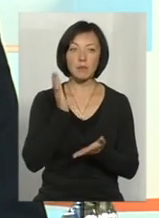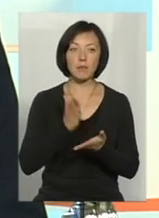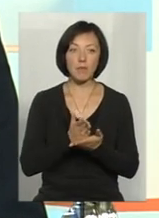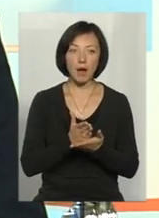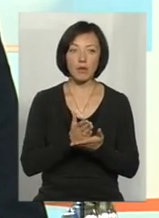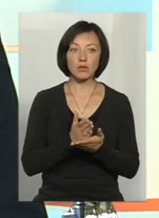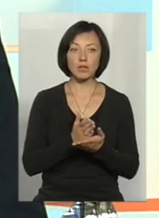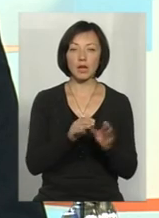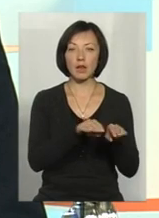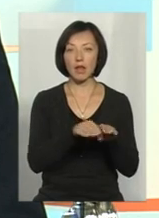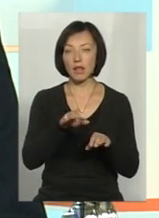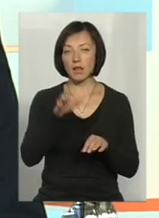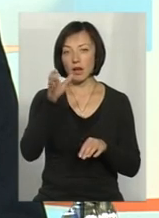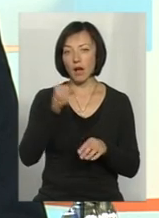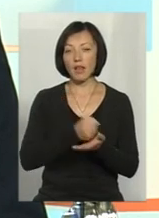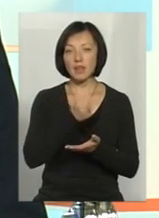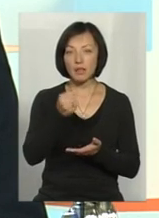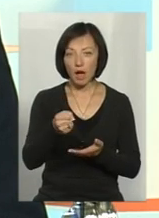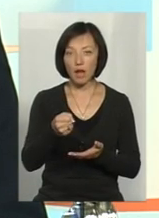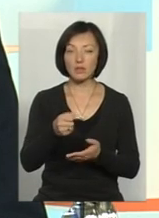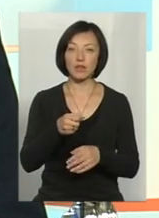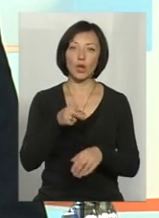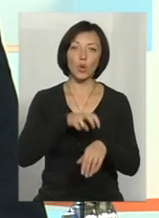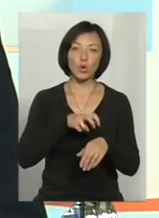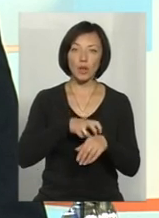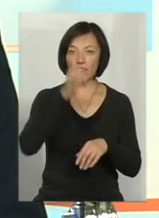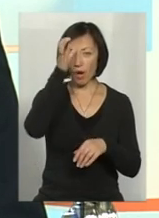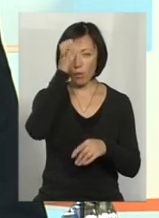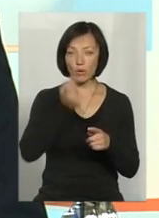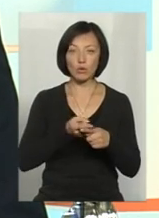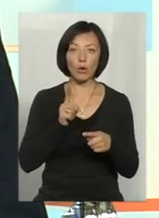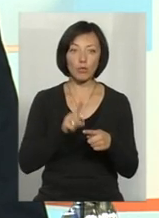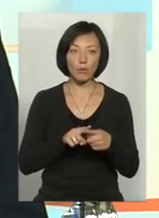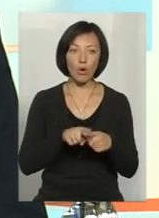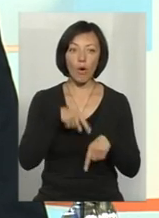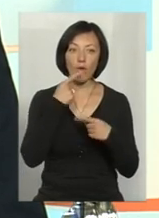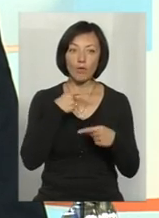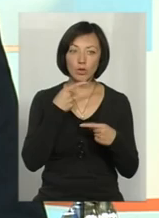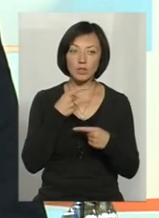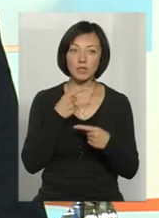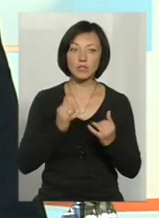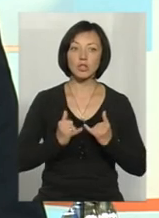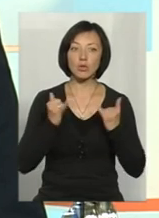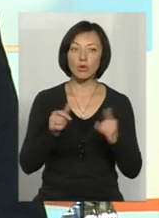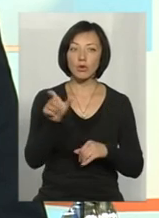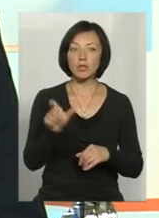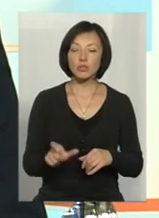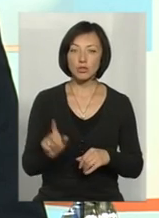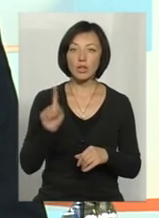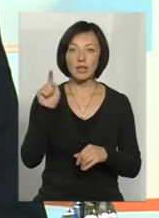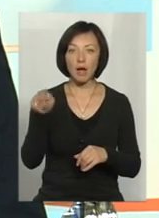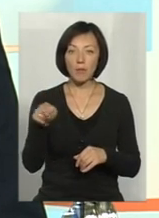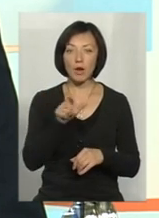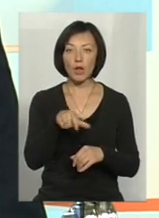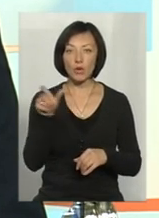науковий ступені кандидатів і докторів наук. Тому, шановні глядачі, говорити про те, що